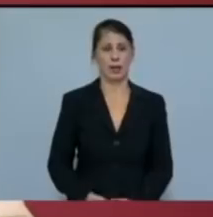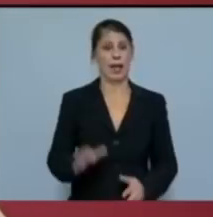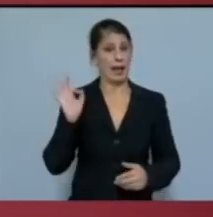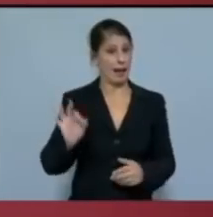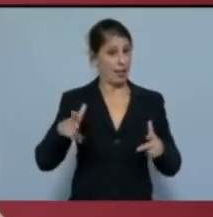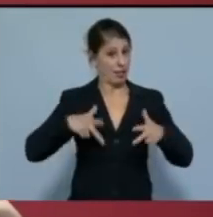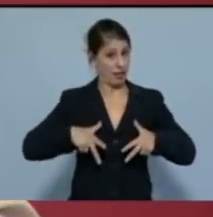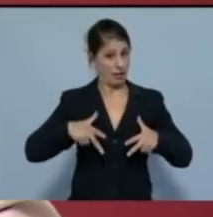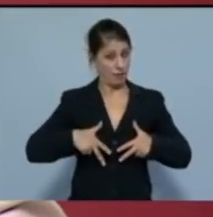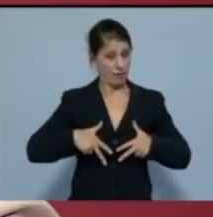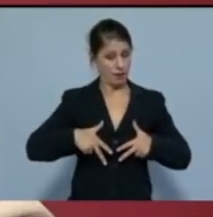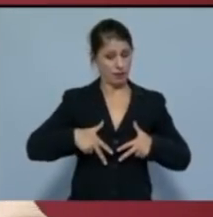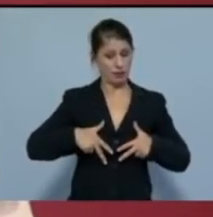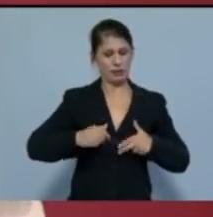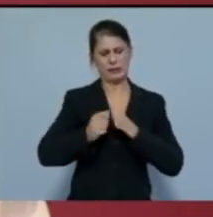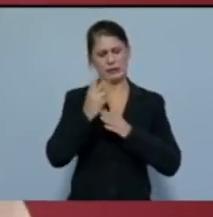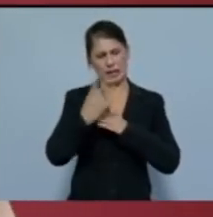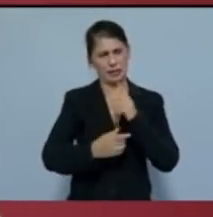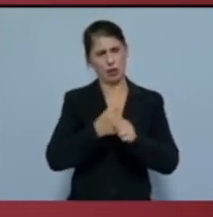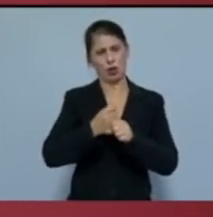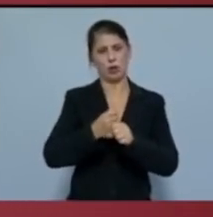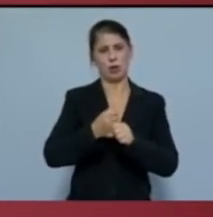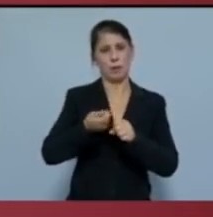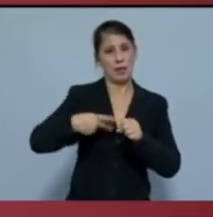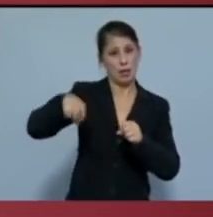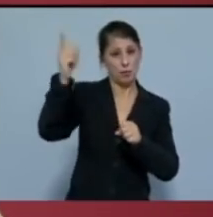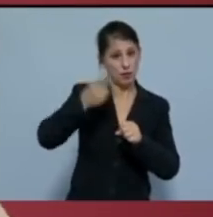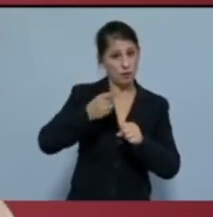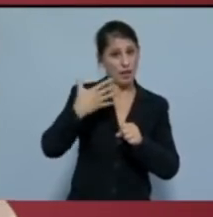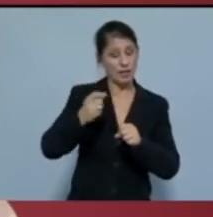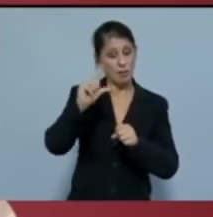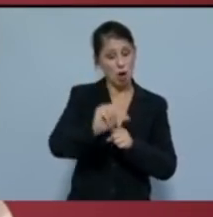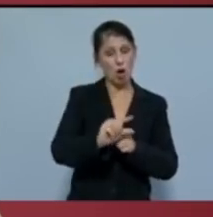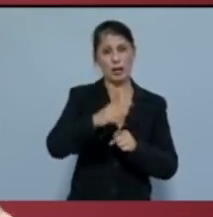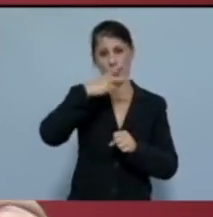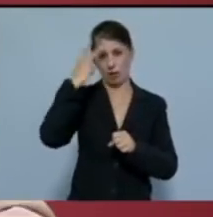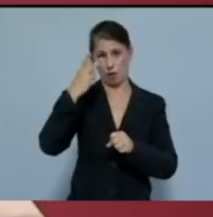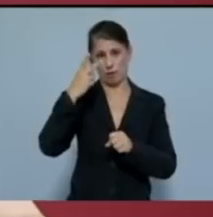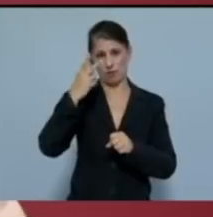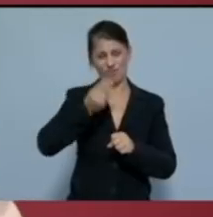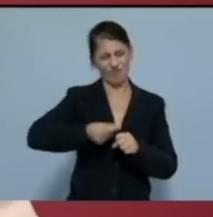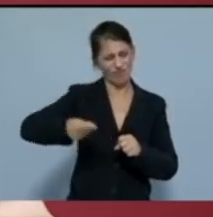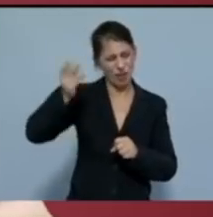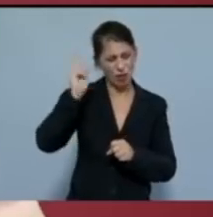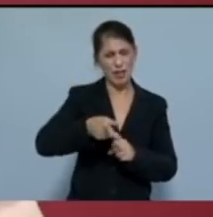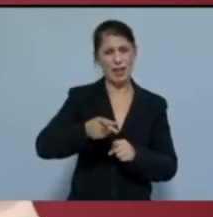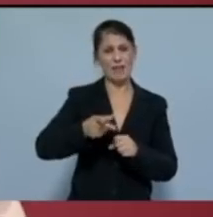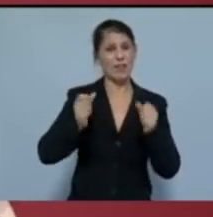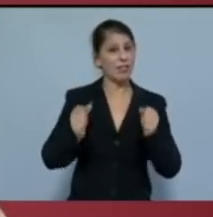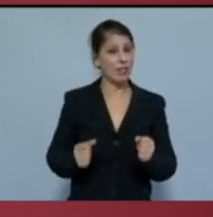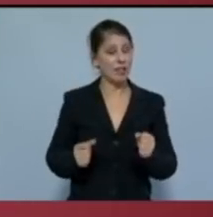η μεγάλη λαϊκή πλειοψηφία βγαίνει με λιγότερα δικαιώματα, χειροτερεύει η θέση της,